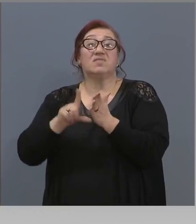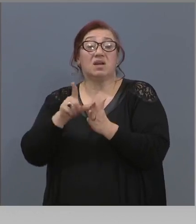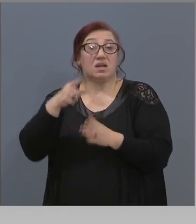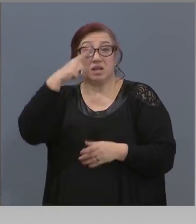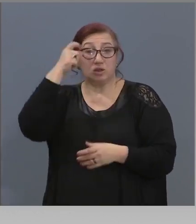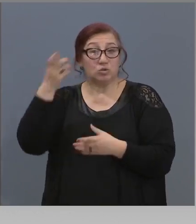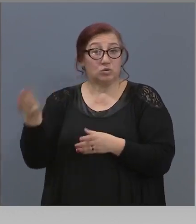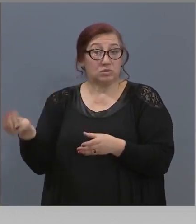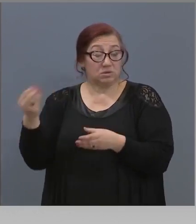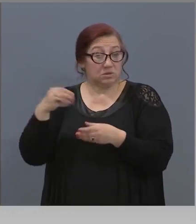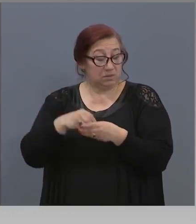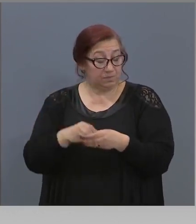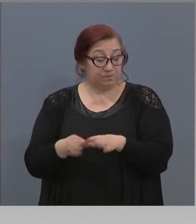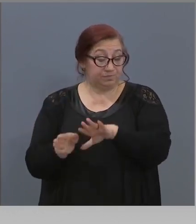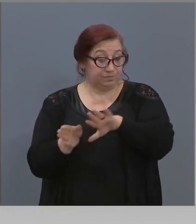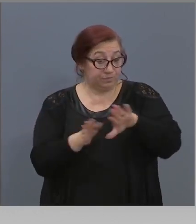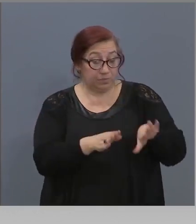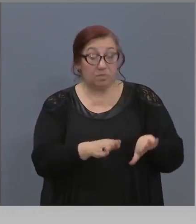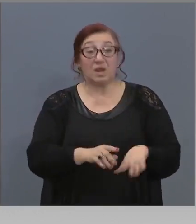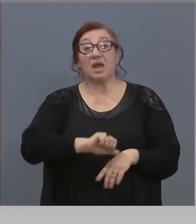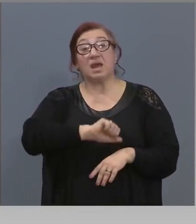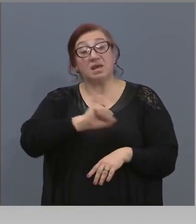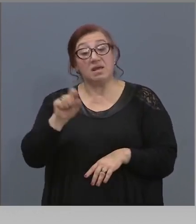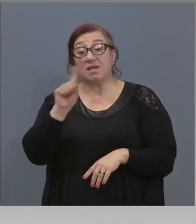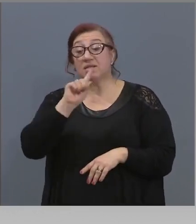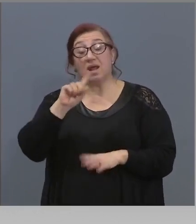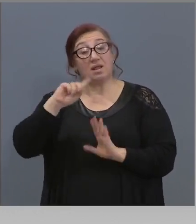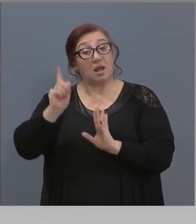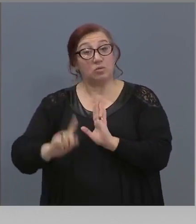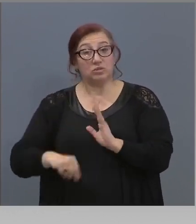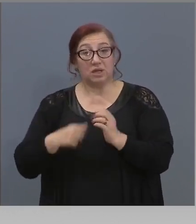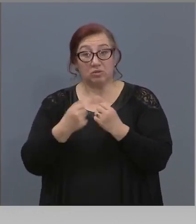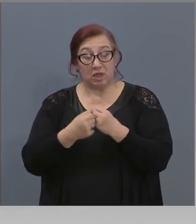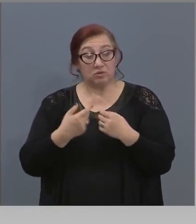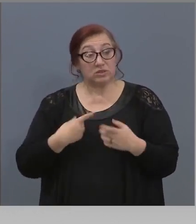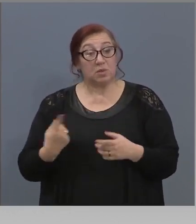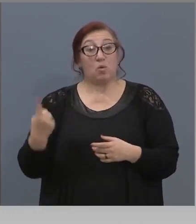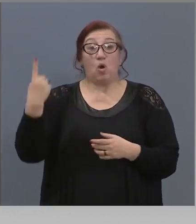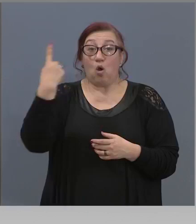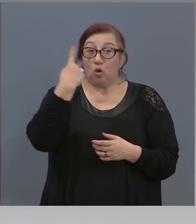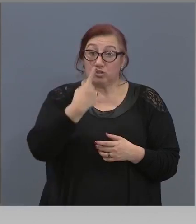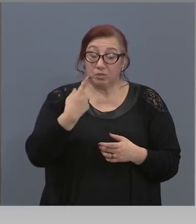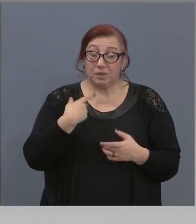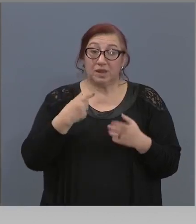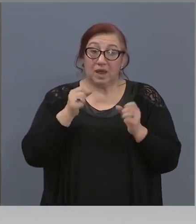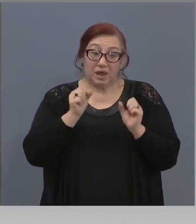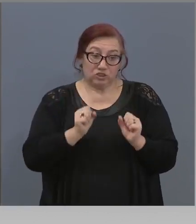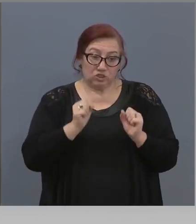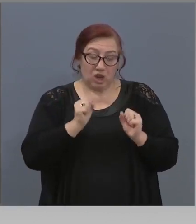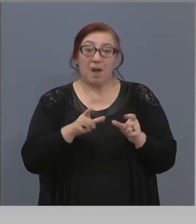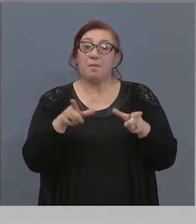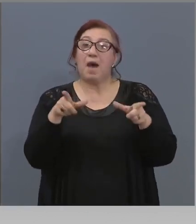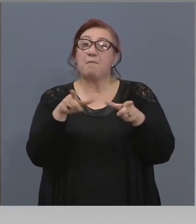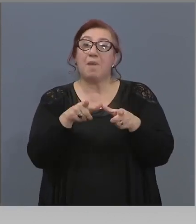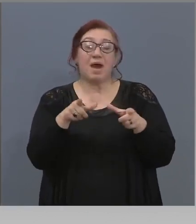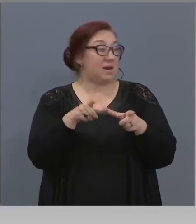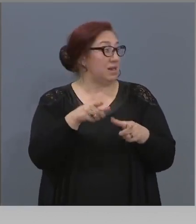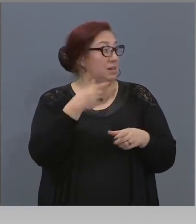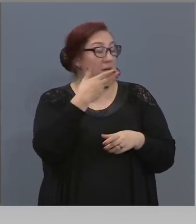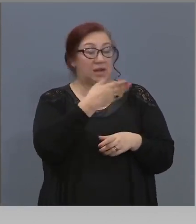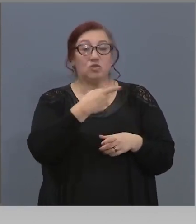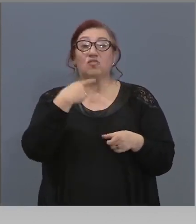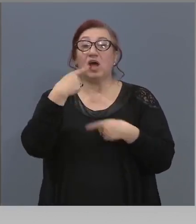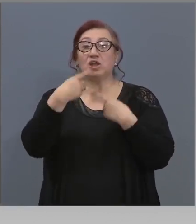И, не на последно място, и искам още да ги възнаграда, просто чакам от Младен Маринов да ми даде да говори с